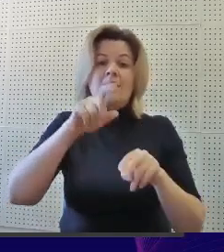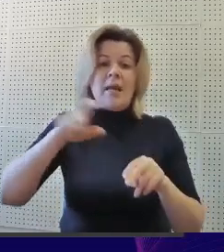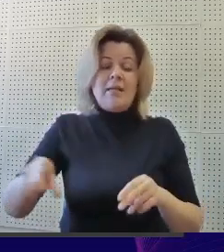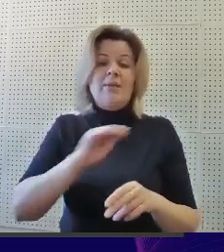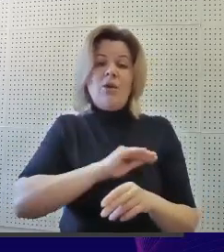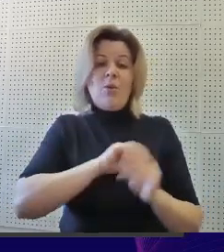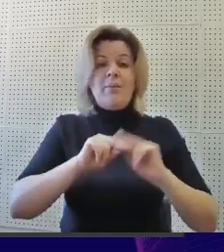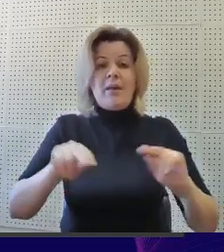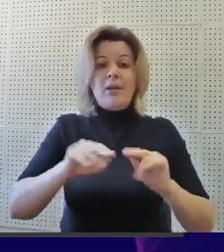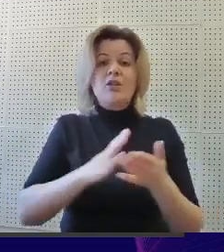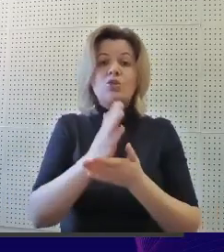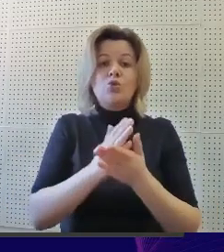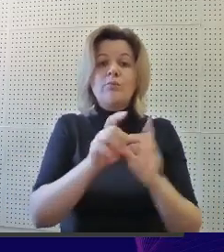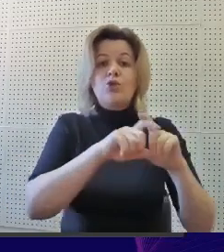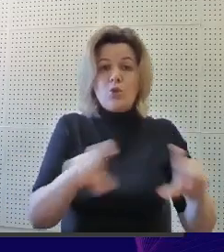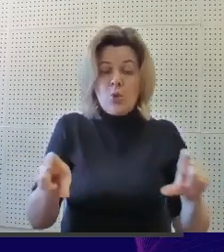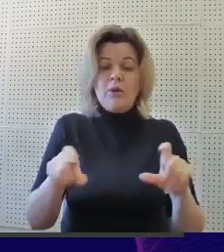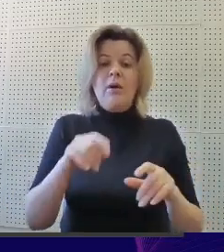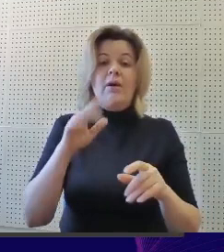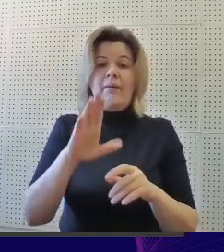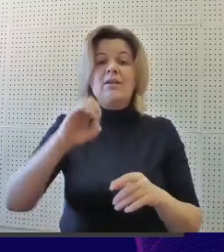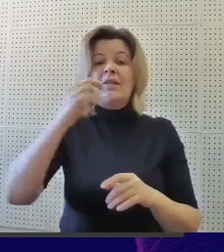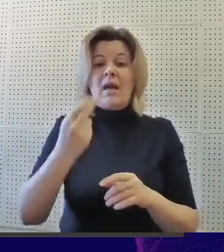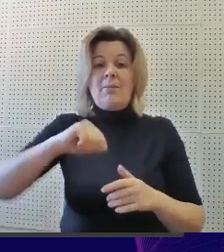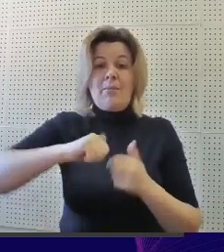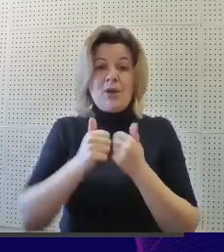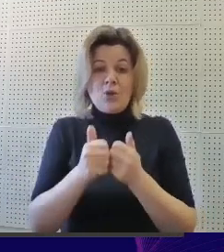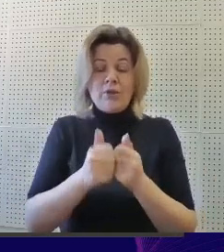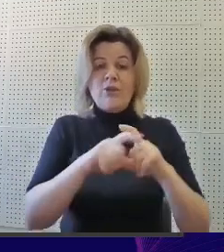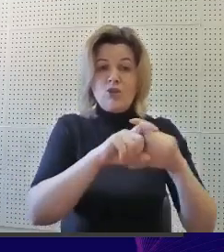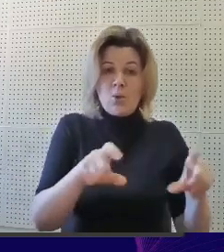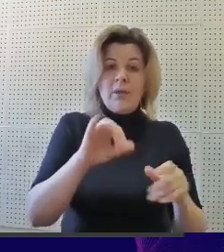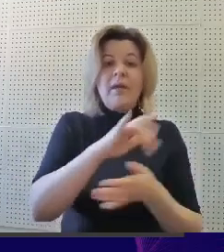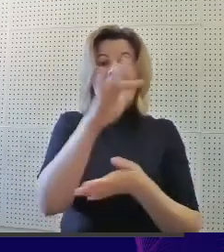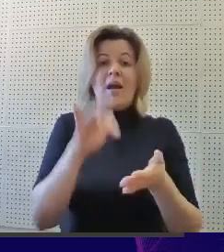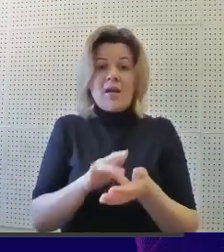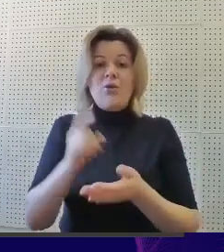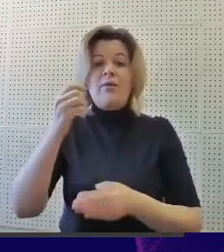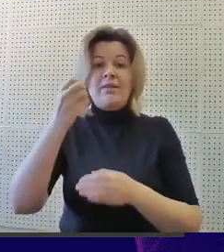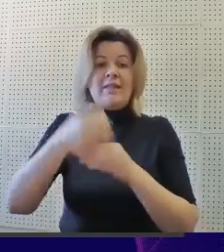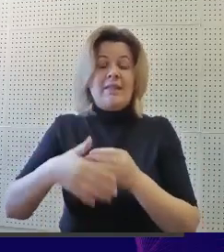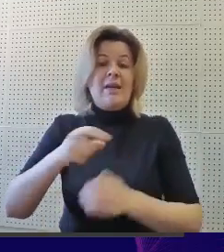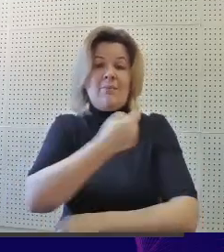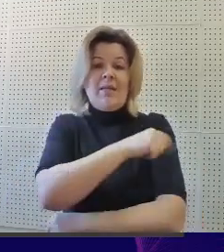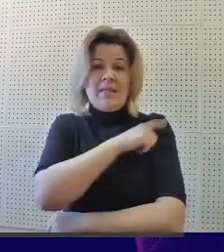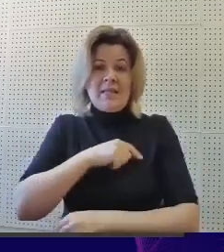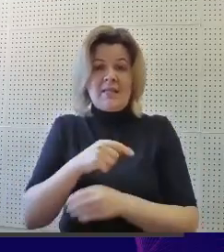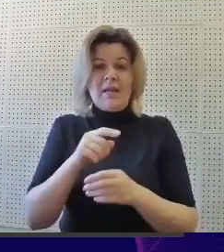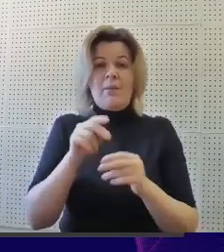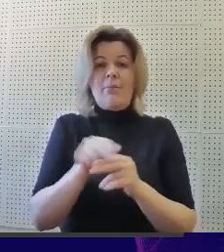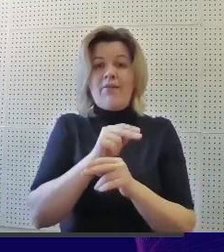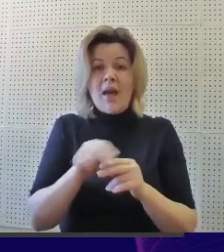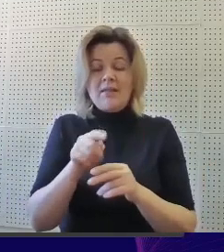психолого-педагогической службы школ. В рамках социального партнерства школ и городского центра медицинской профилактики